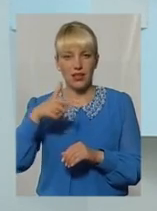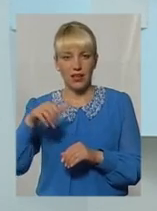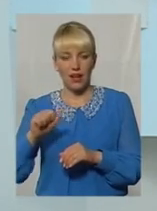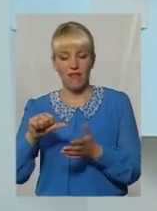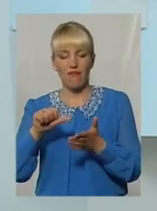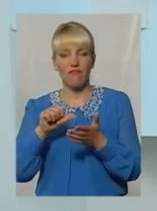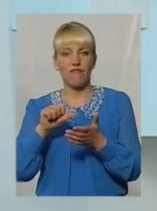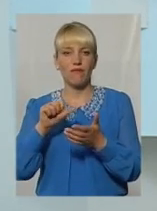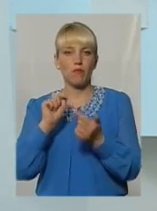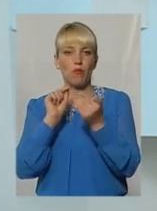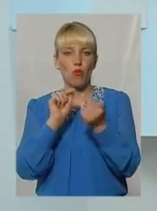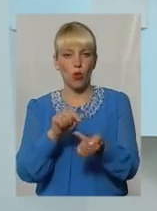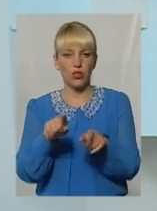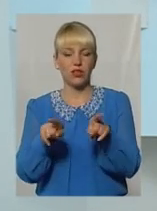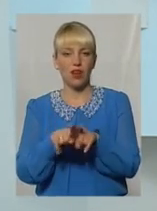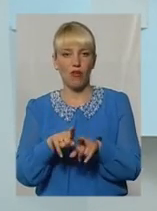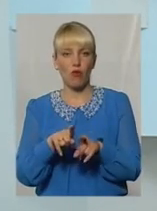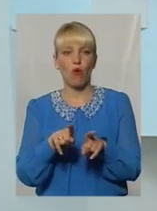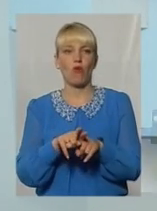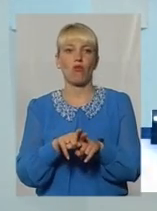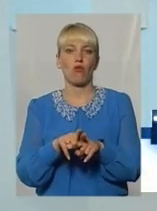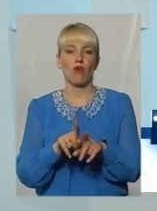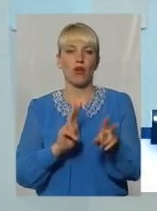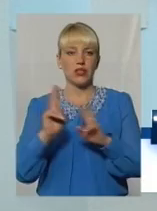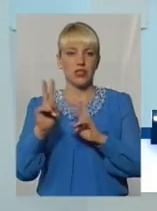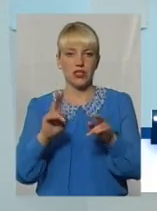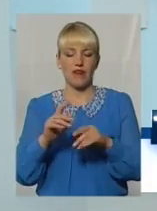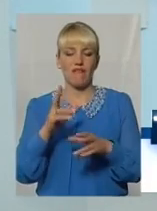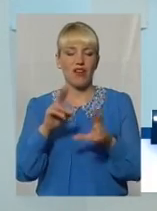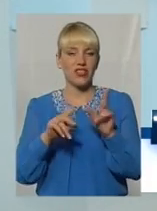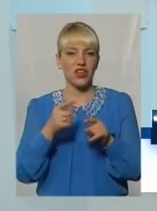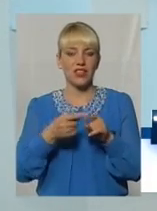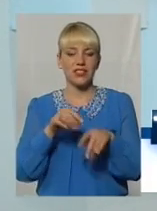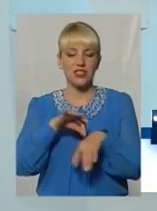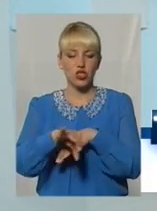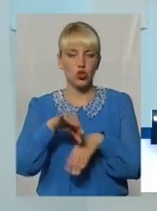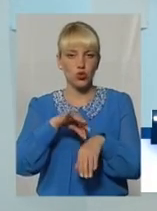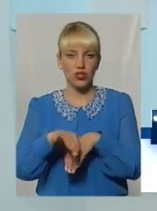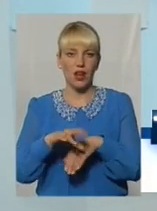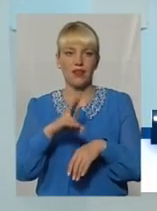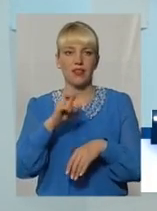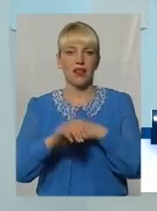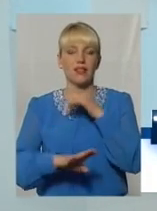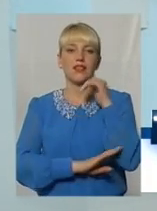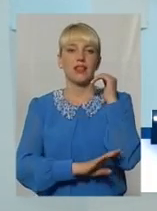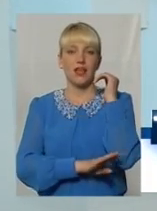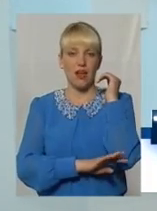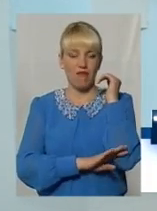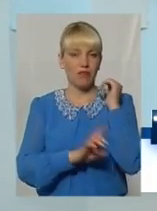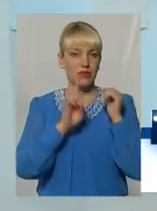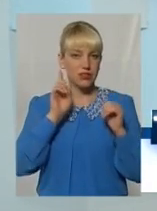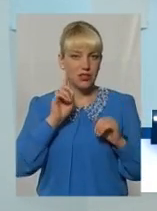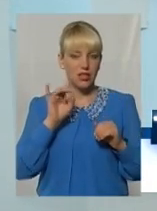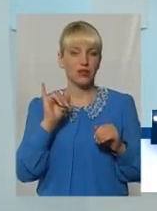проти такого радикального топінгу, вважає це знущанням над зеленими насадженнями, так воно в них і звучить, і